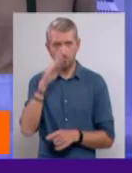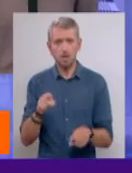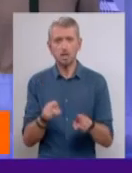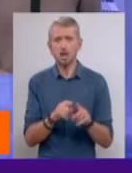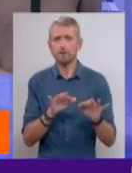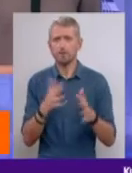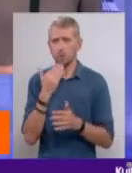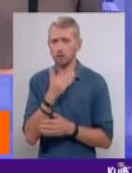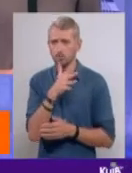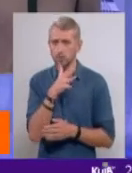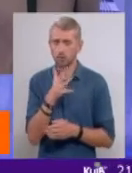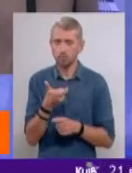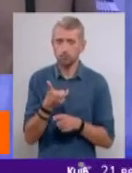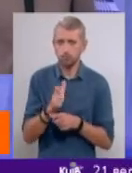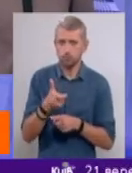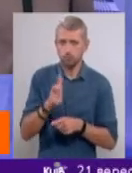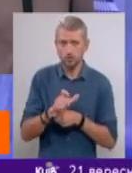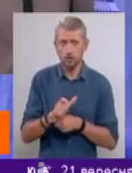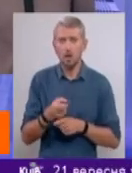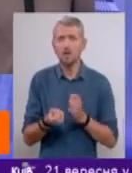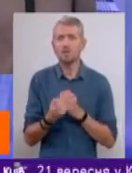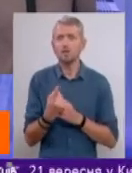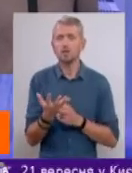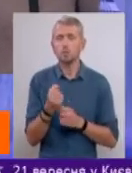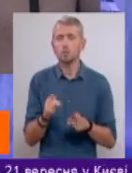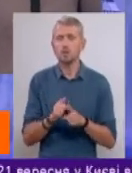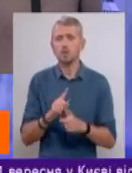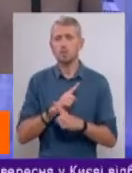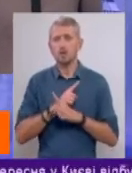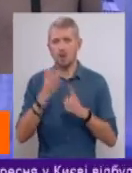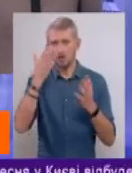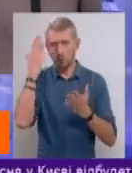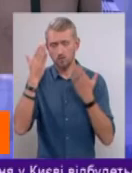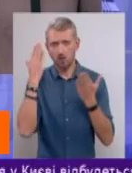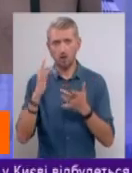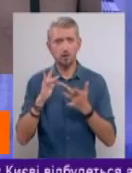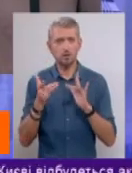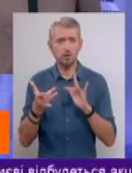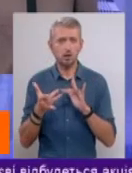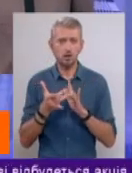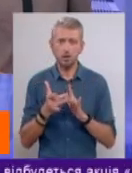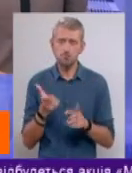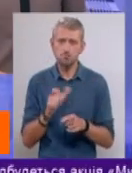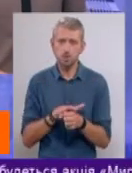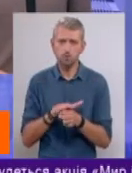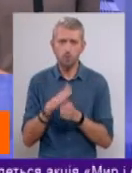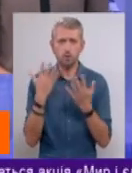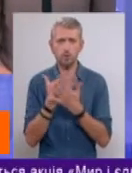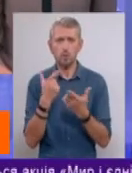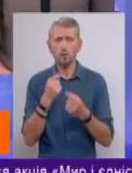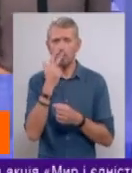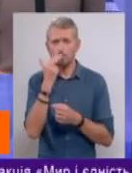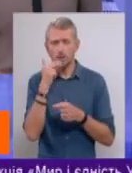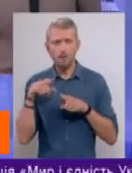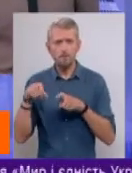випадків останнім часом стає все більше. То звідки ж беруться такі смертельні розваги? Інтернет – просто переповнене відео, де підлітки